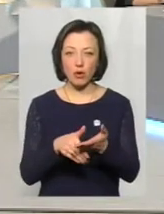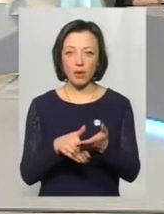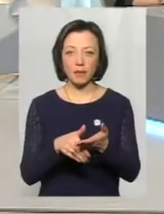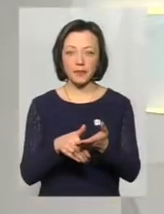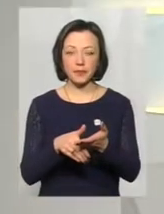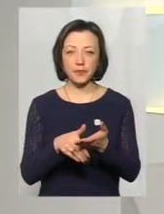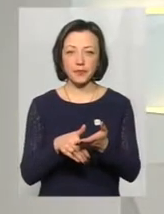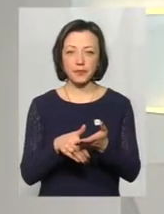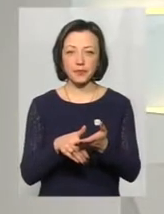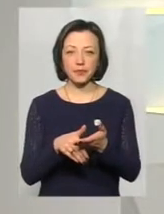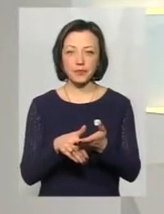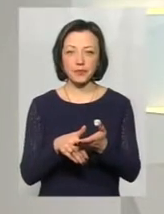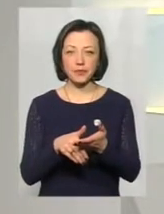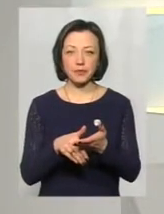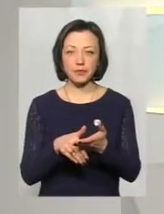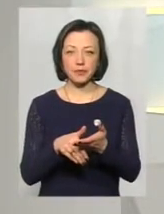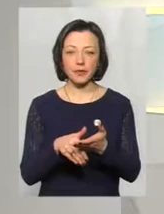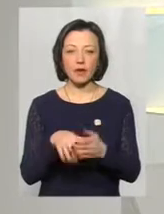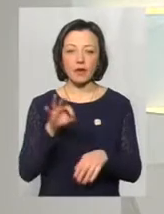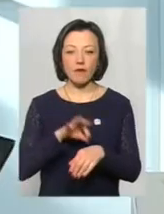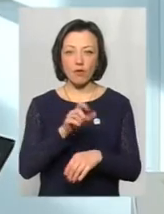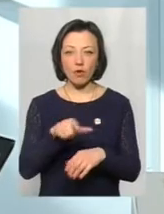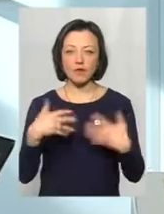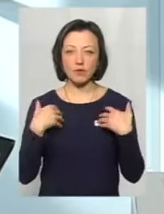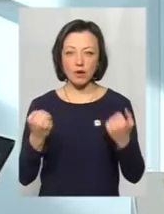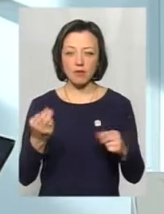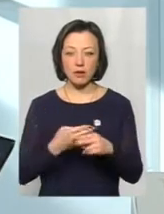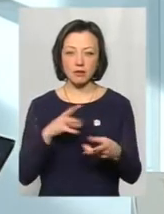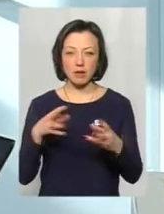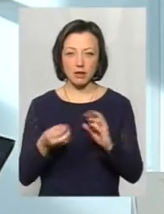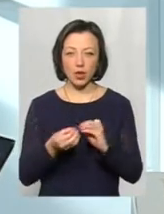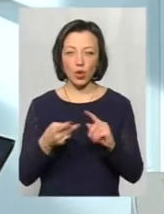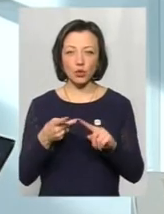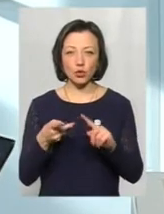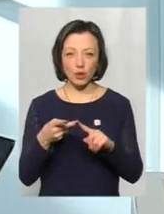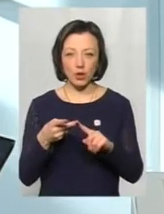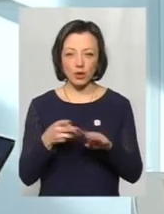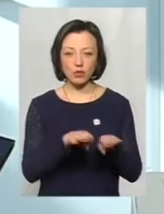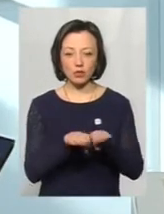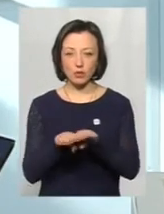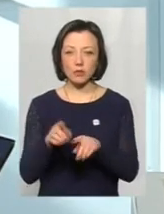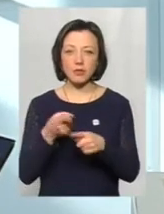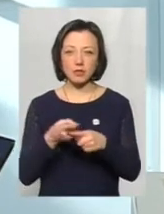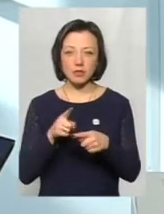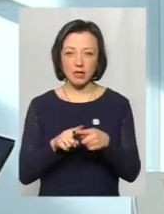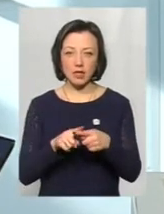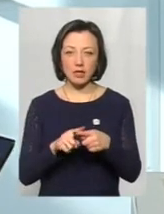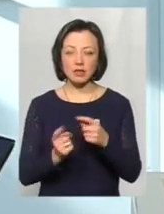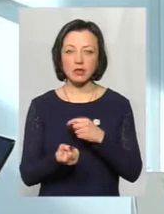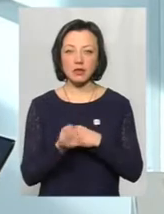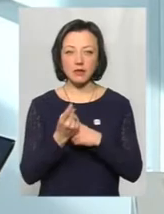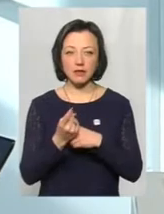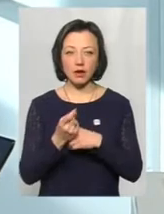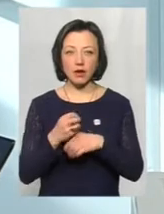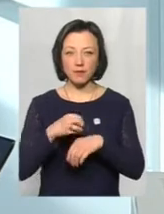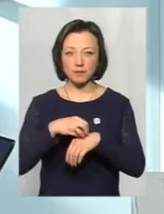хворі виздоравлюють, і без наслідків. Друга ступінь – це з'явився міхур,